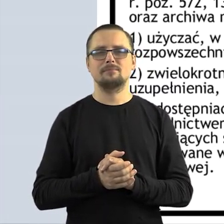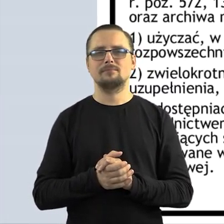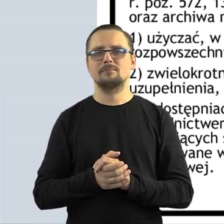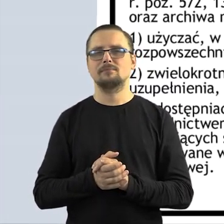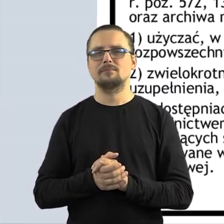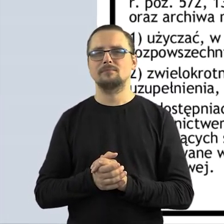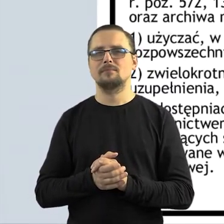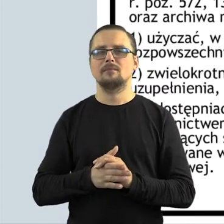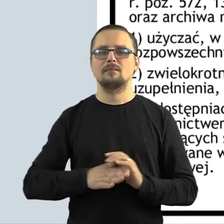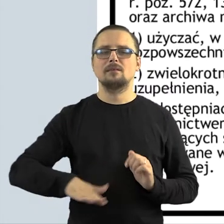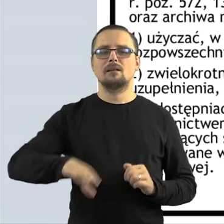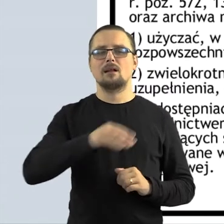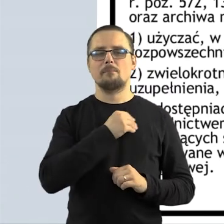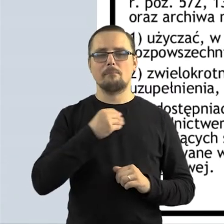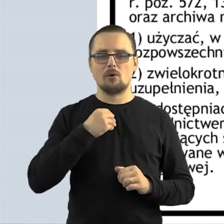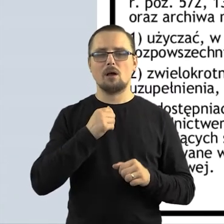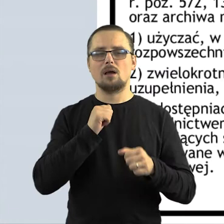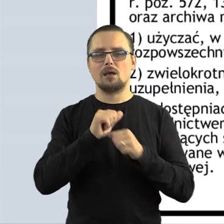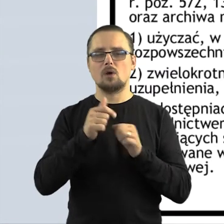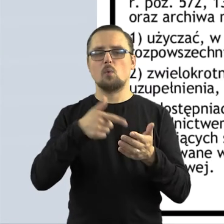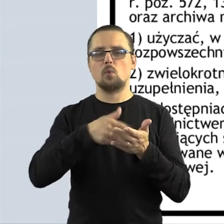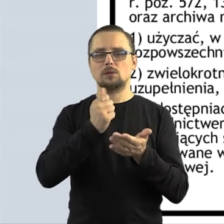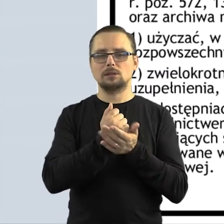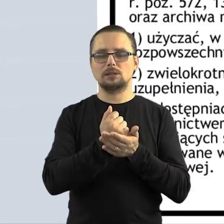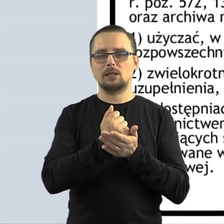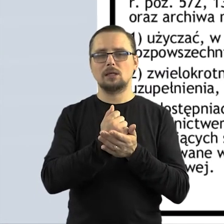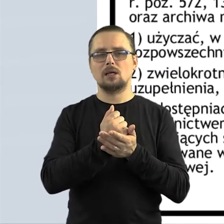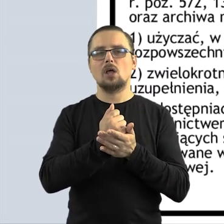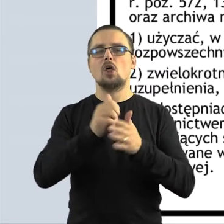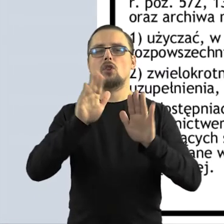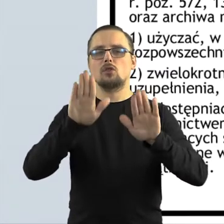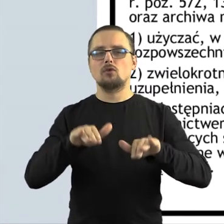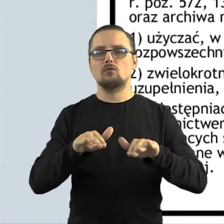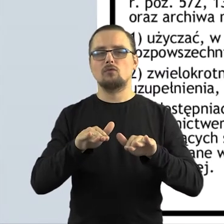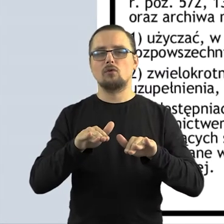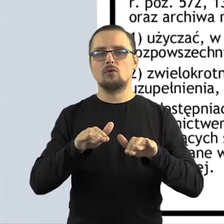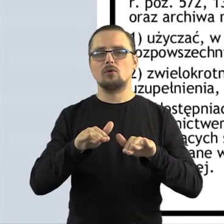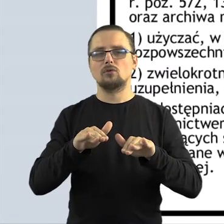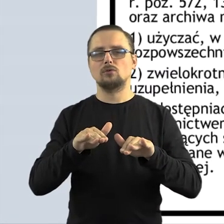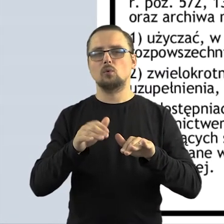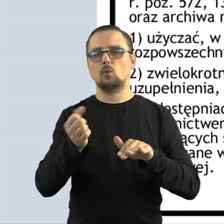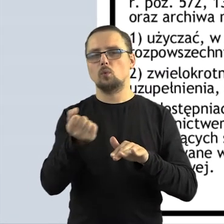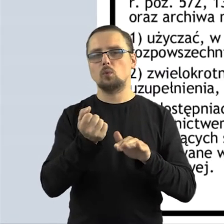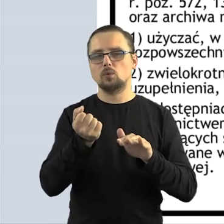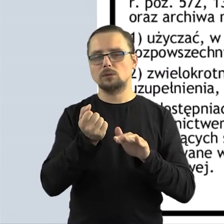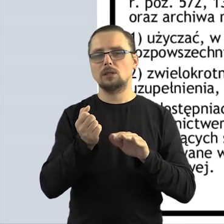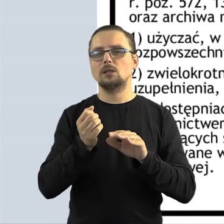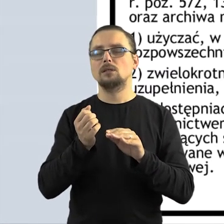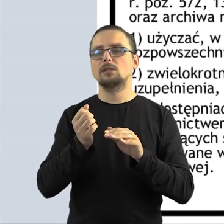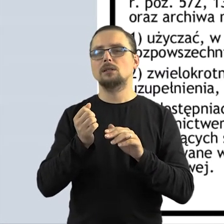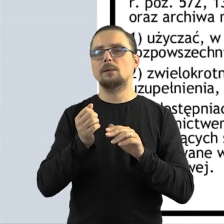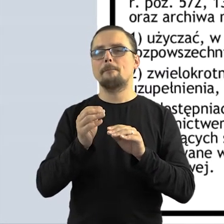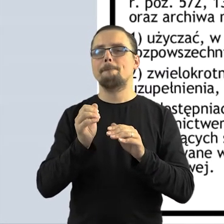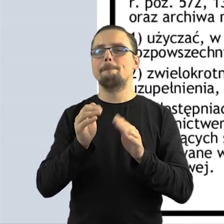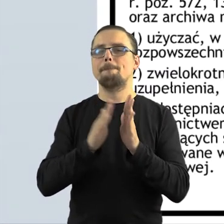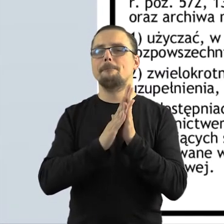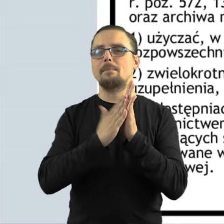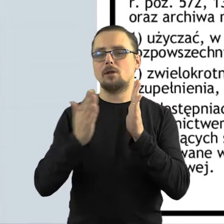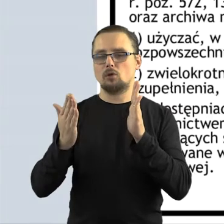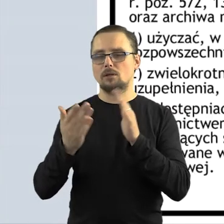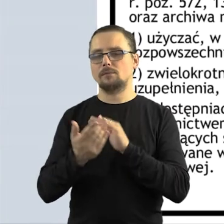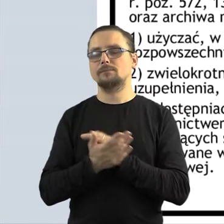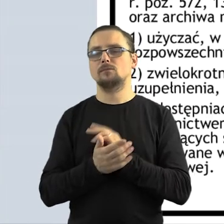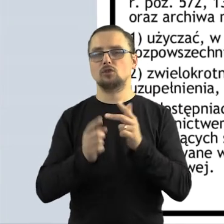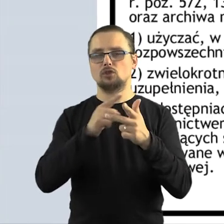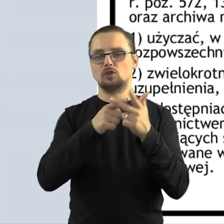mowa o dozwolonym użytku bibliotecznym w trzech zakresach. Po pierwsze mogą Państwo jak najbardziej oczywiście